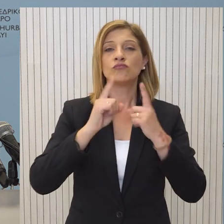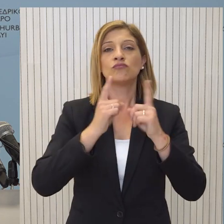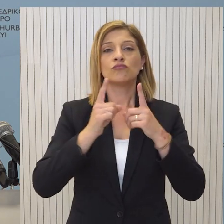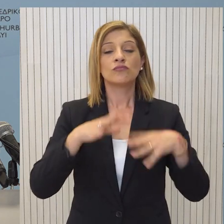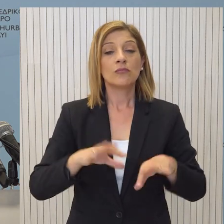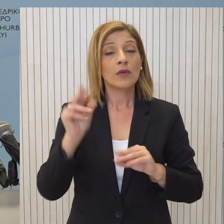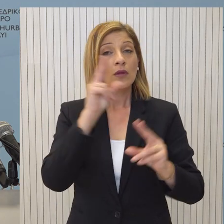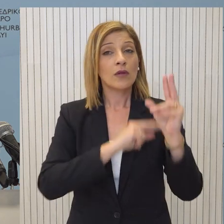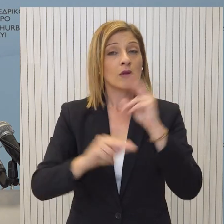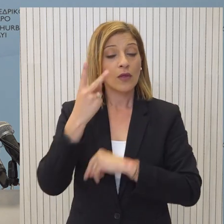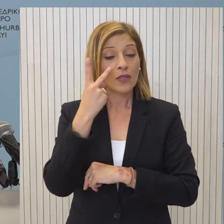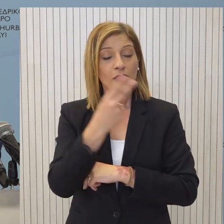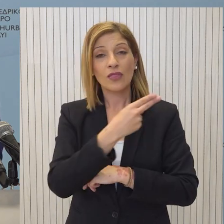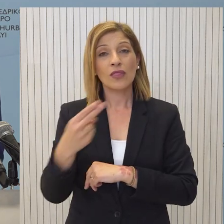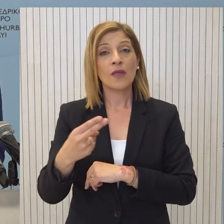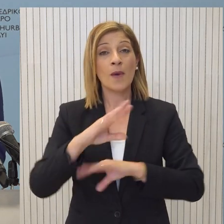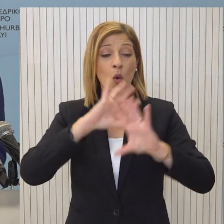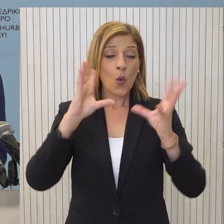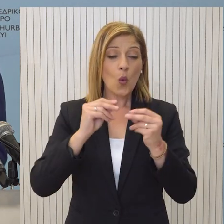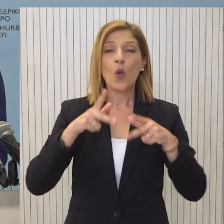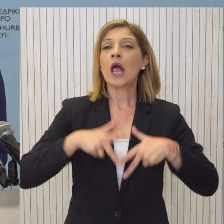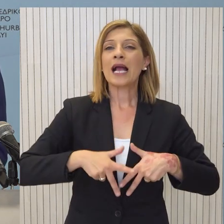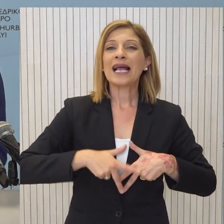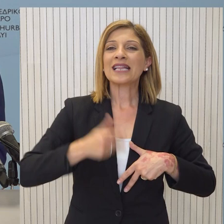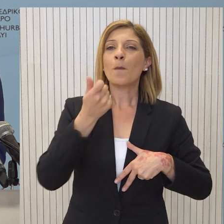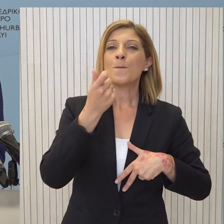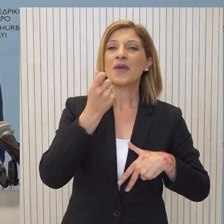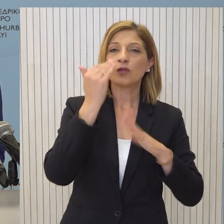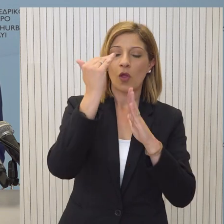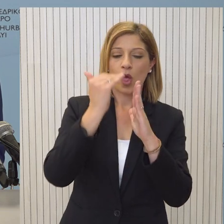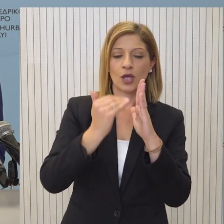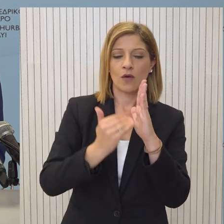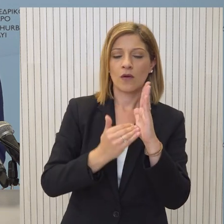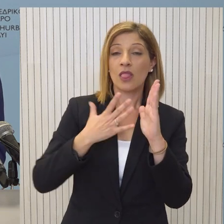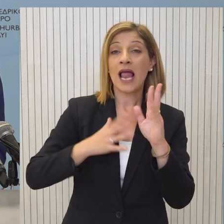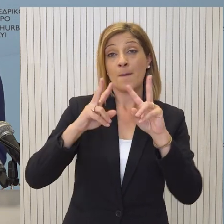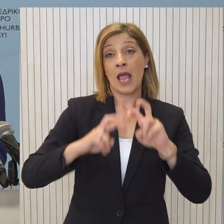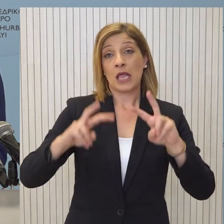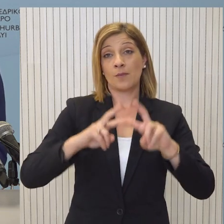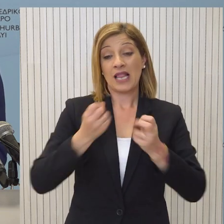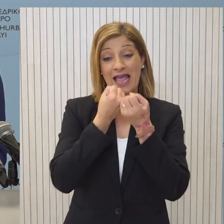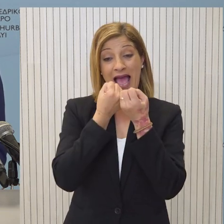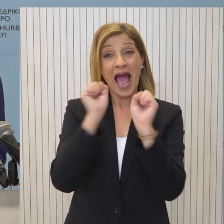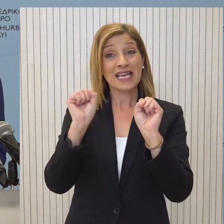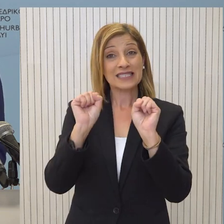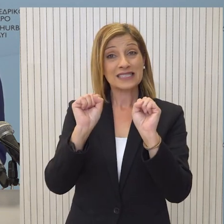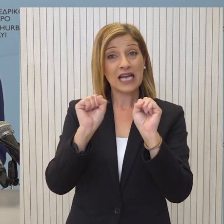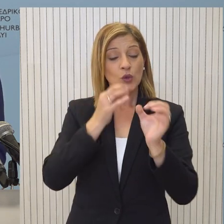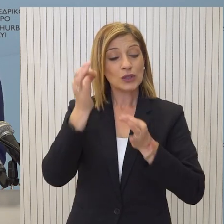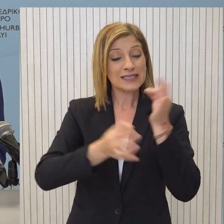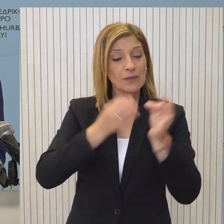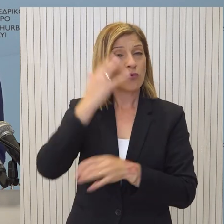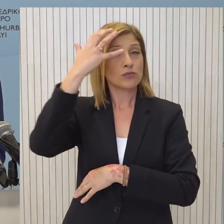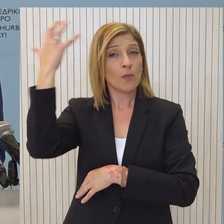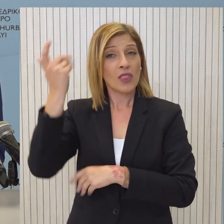επανεξέταση και στον εξορθολογισμό του συνόλου του κρατικού μυσθολογίου στην βάση ανεξάρτητης μελέτης που θα διεξαρθεί από ανεξάρτητους συμβούλους